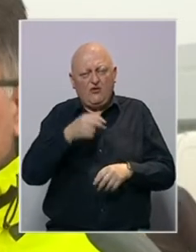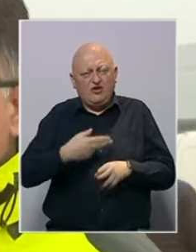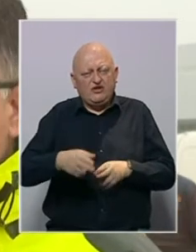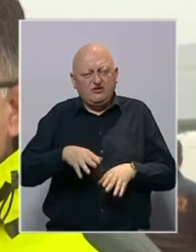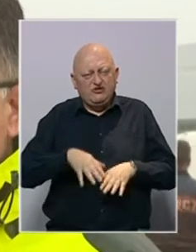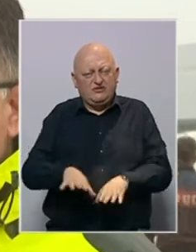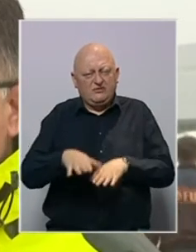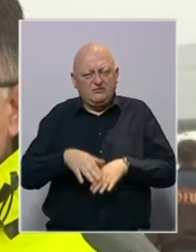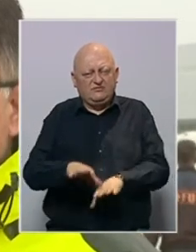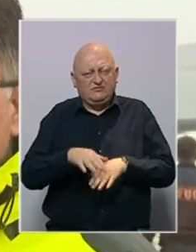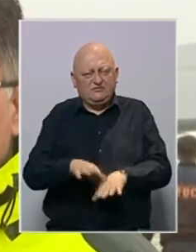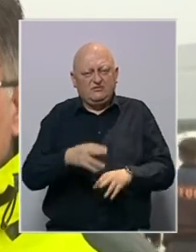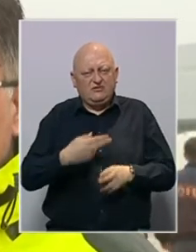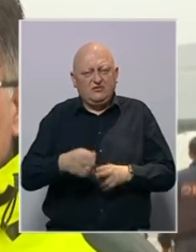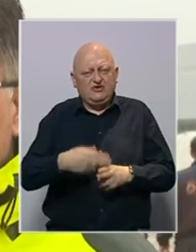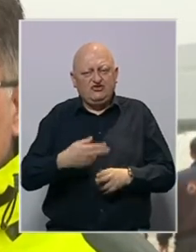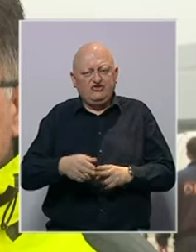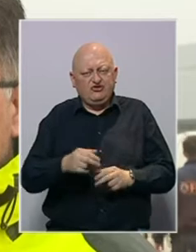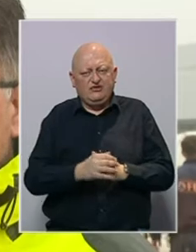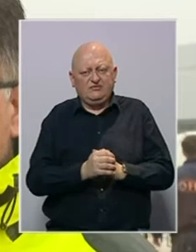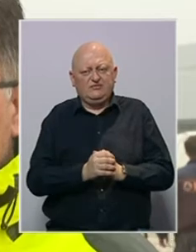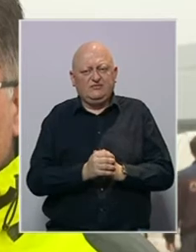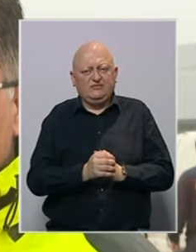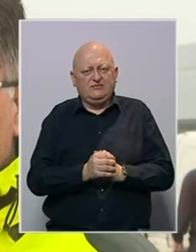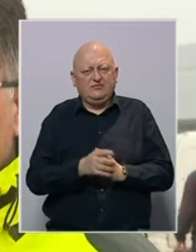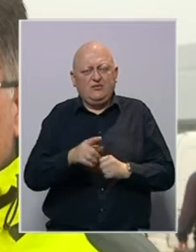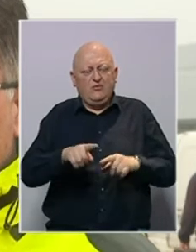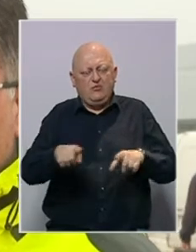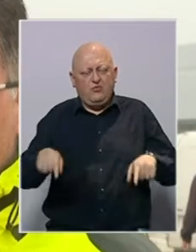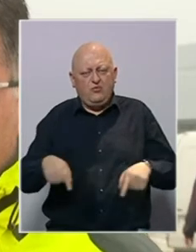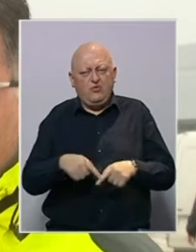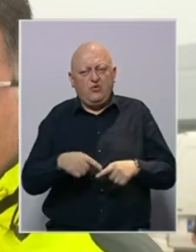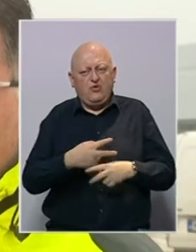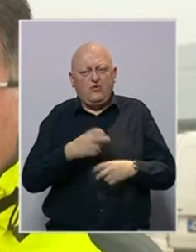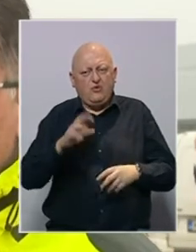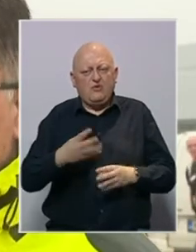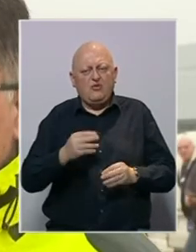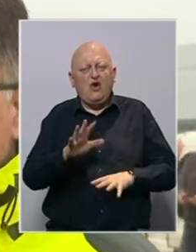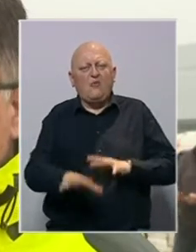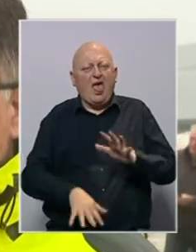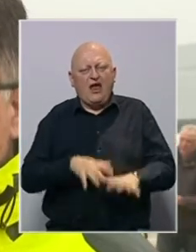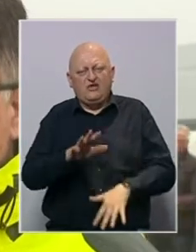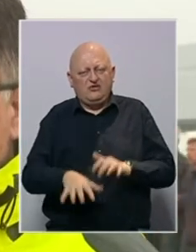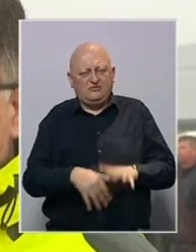vode, čišćenje ovih prostora, popladen ima puno plata,